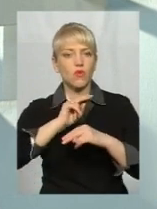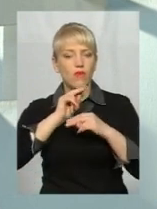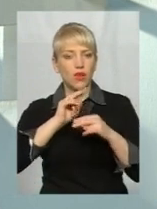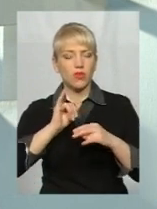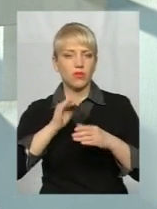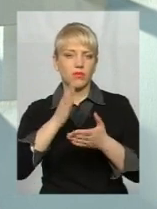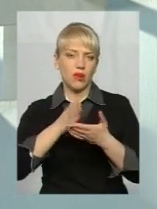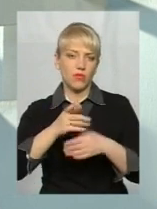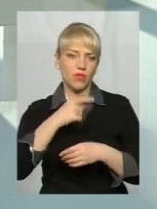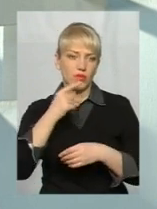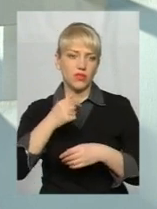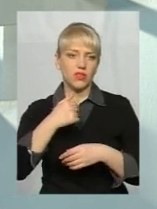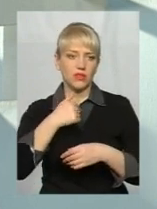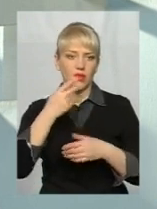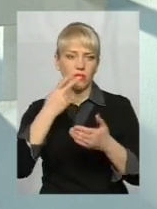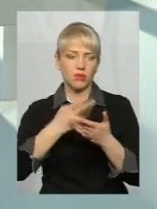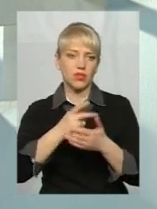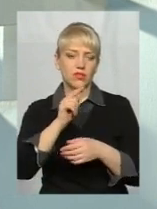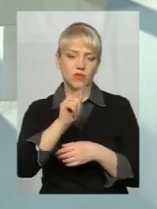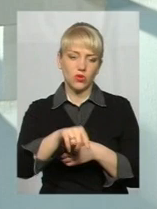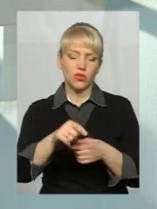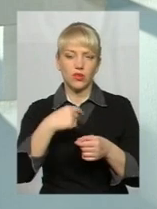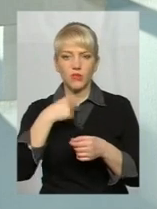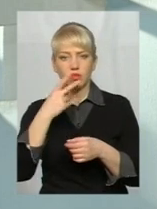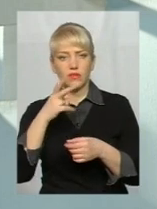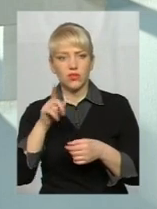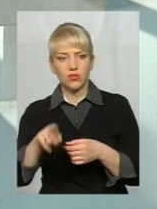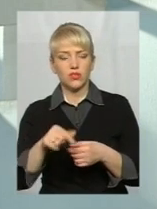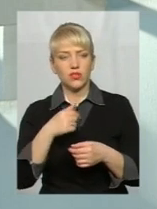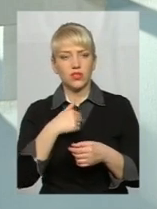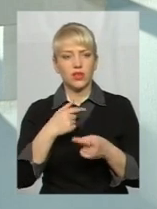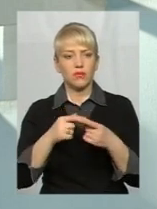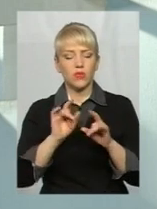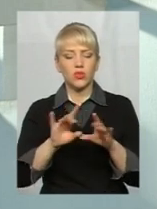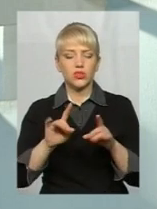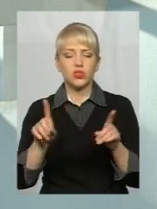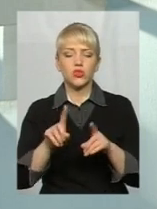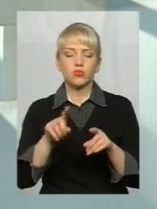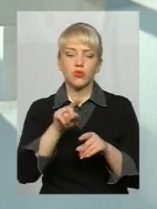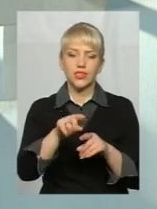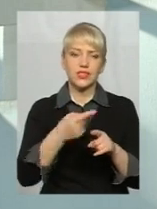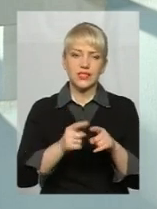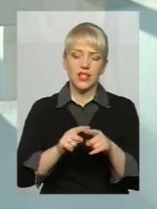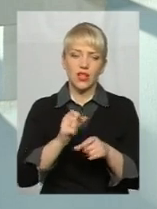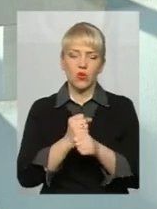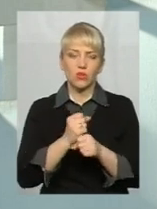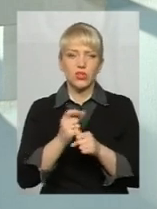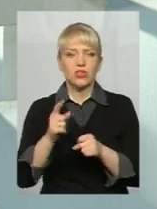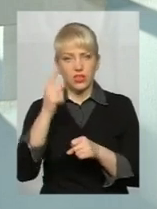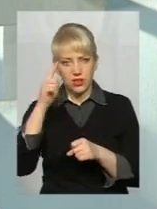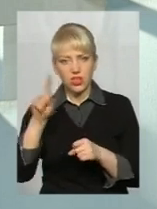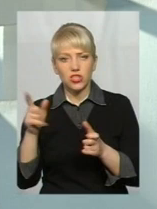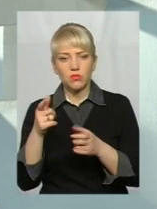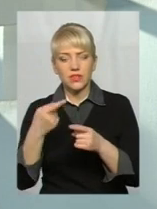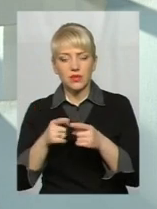прямо говорити, я побачив тебе ото, я бачу оце, поясни, чому ти це робиш, чи знаєш ти, чим це закінчиться, ти знаєш, які